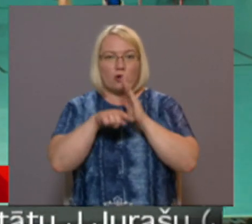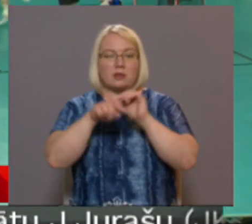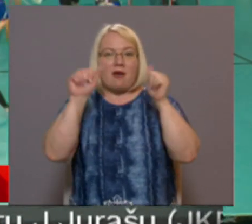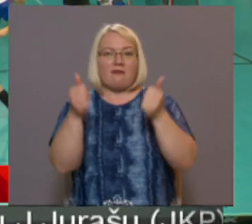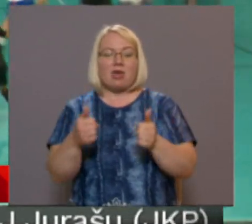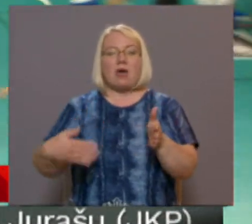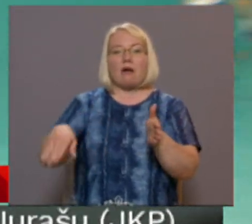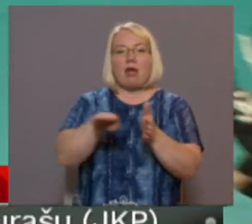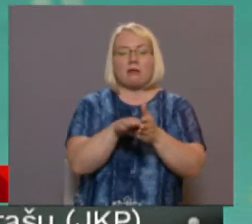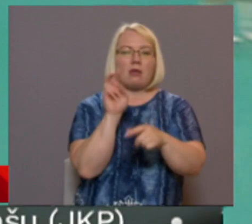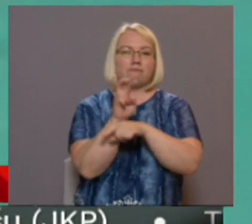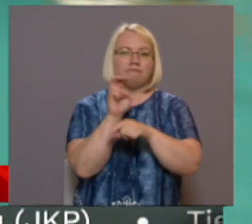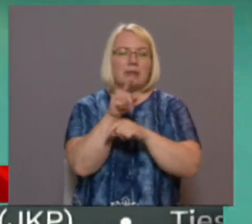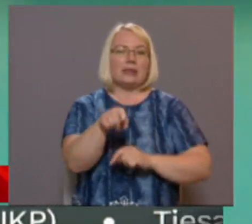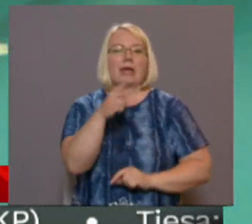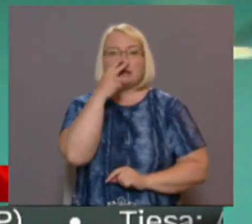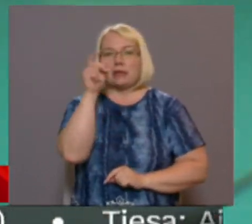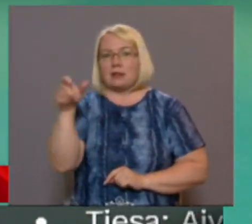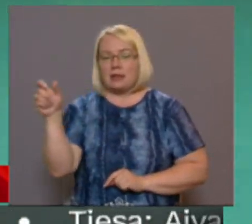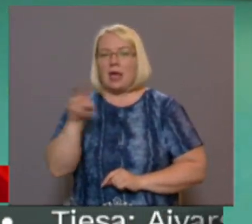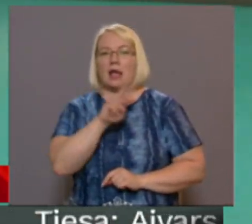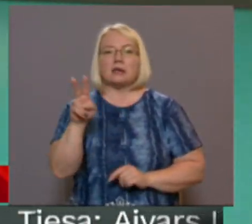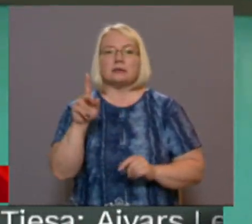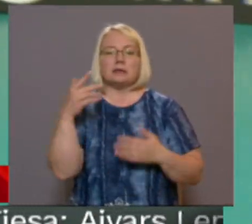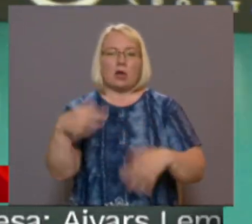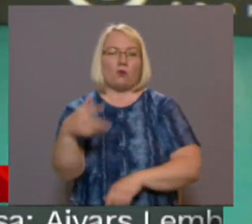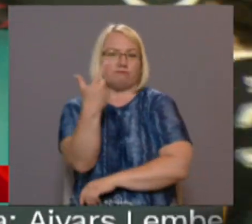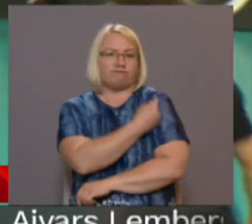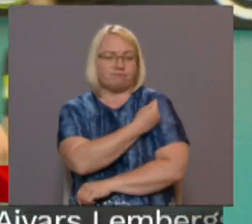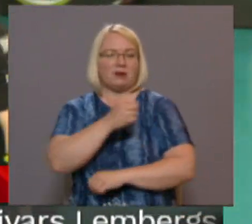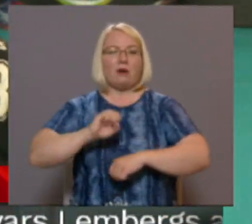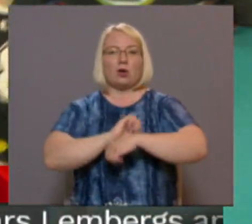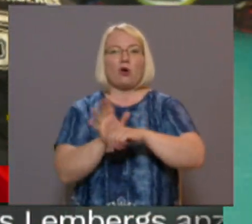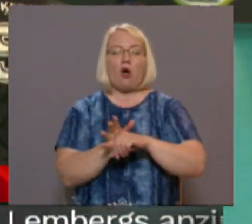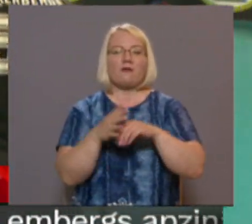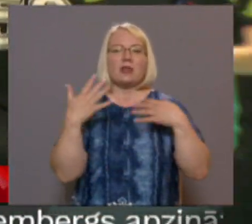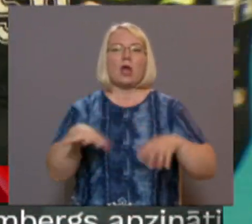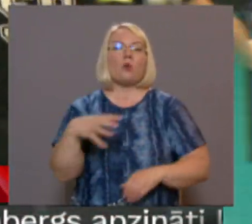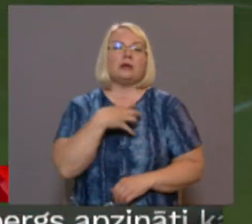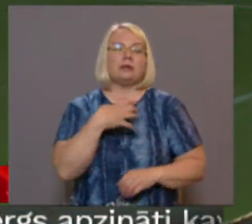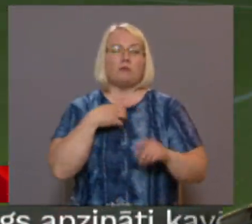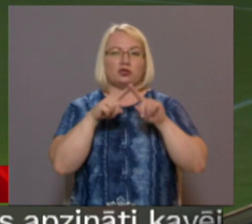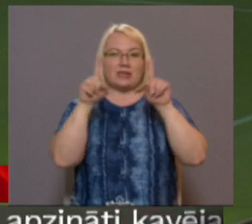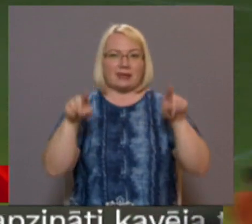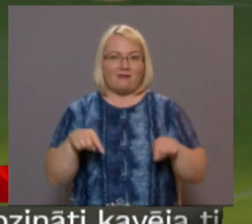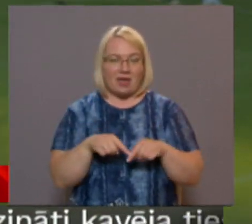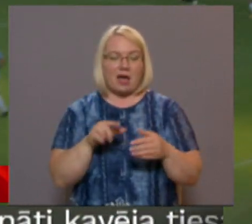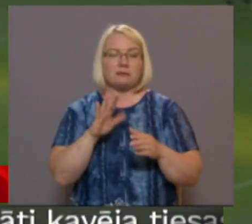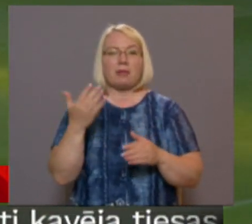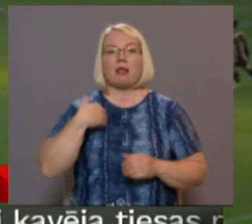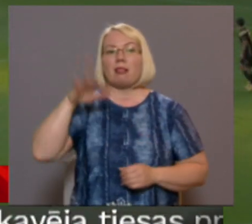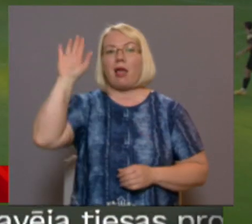klātienē varēs apmeklēt tie skatītāji, kuriem būs vakcinācijas vai COVID-19 pārslimošanas certifikāts, bet āra